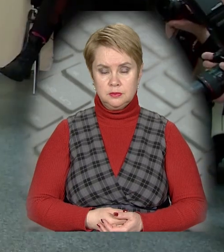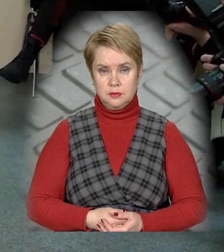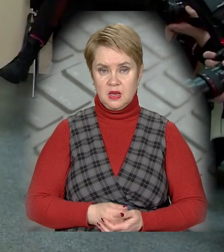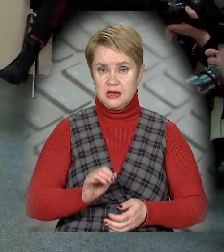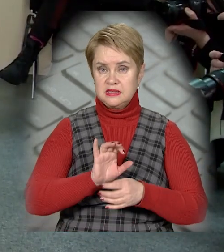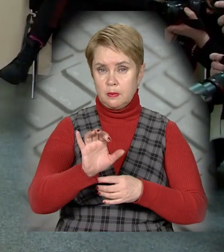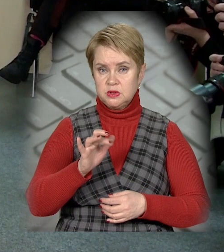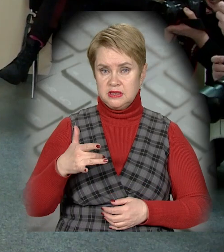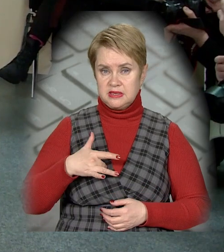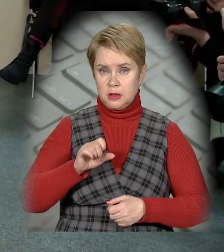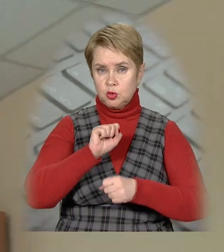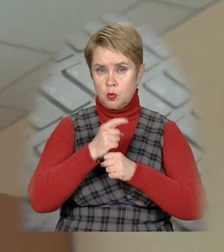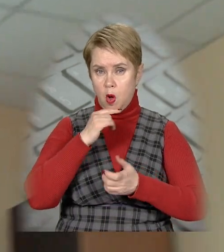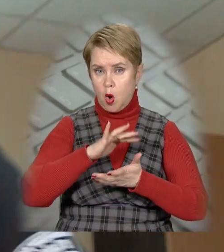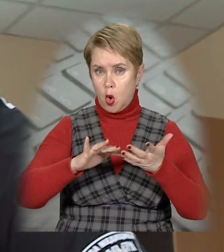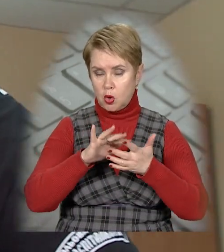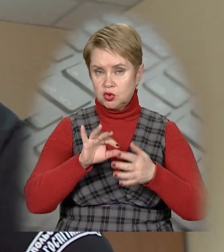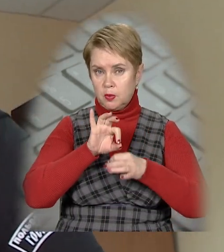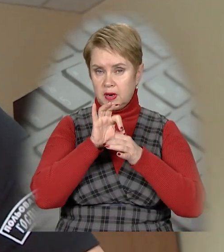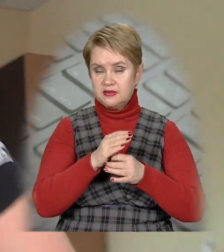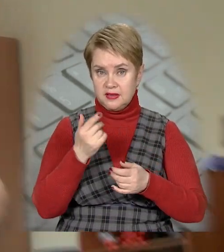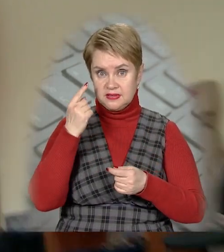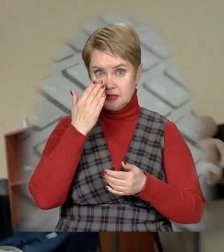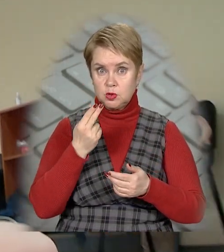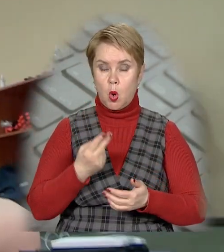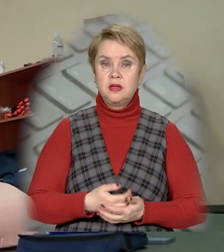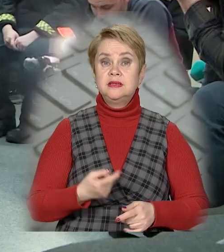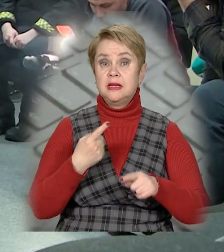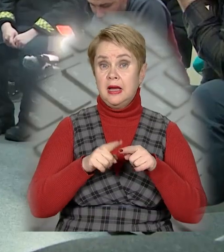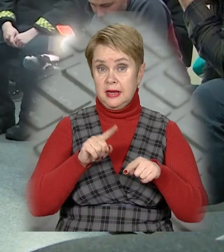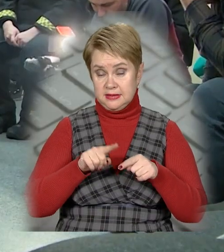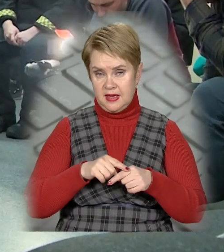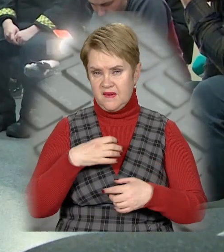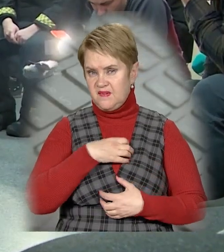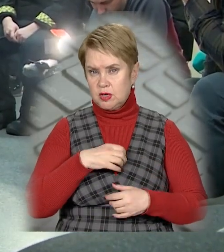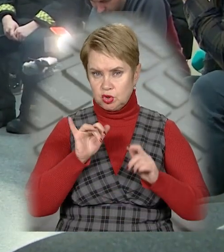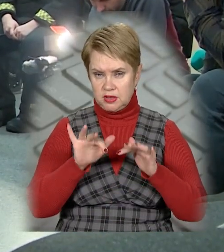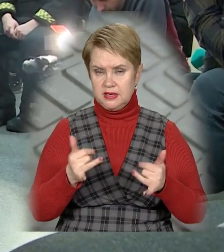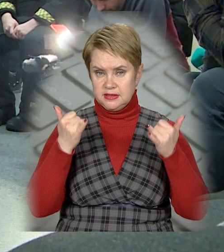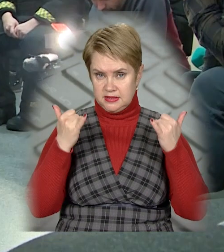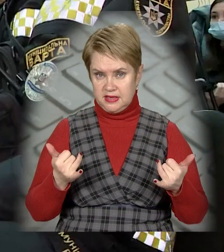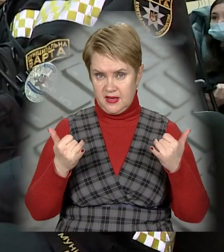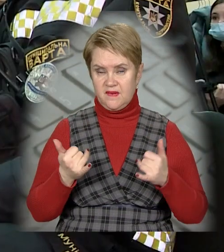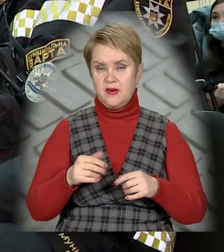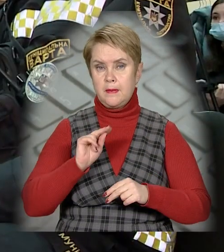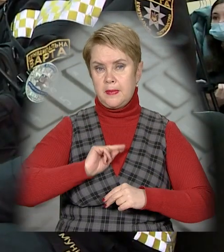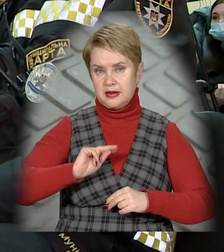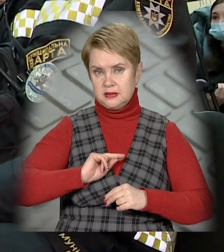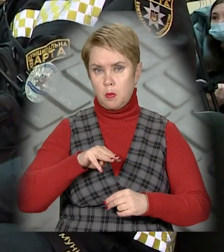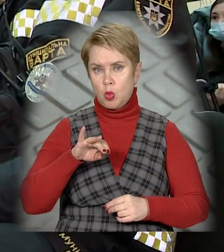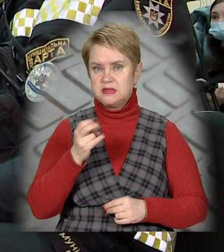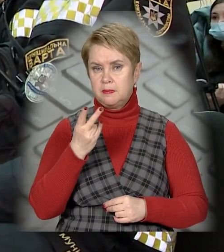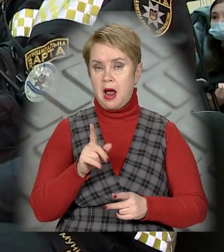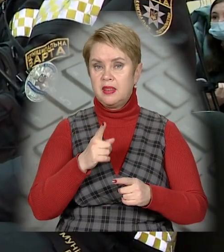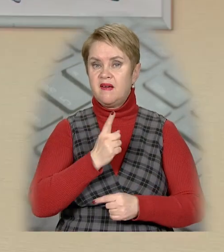Запустити серце, зупинити кровотечу та привезти у свідомість. Саме цим життєво важливим діям сьогодні навчали працівників